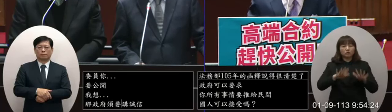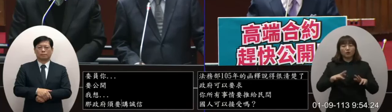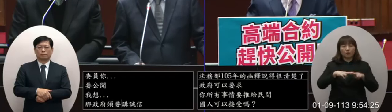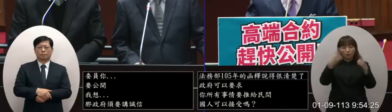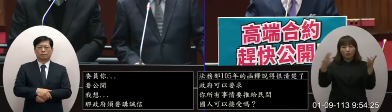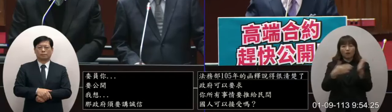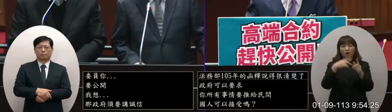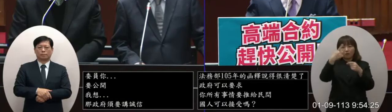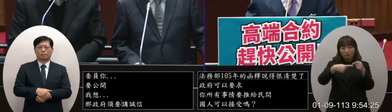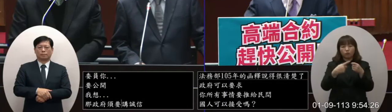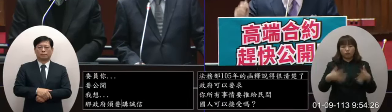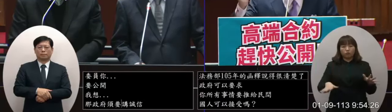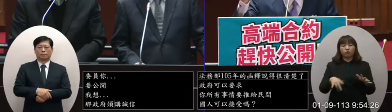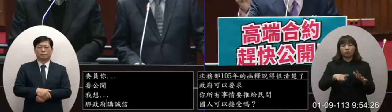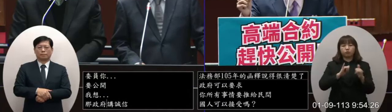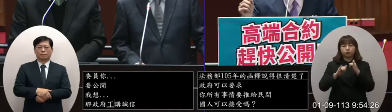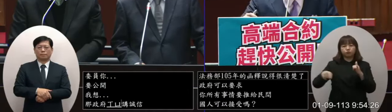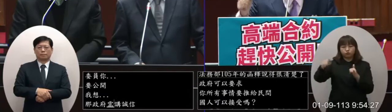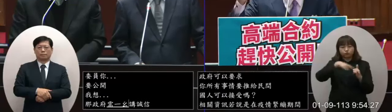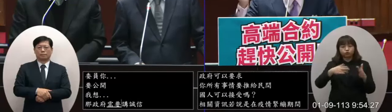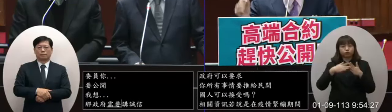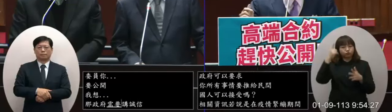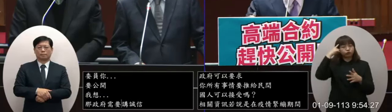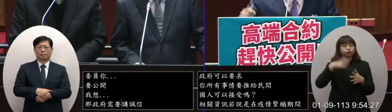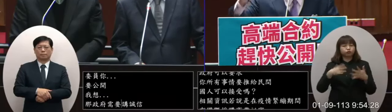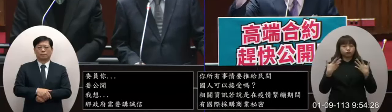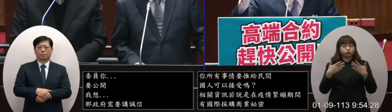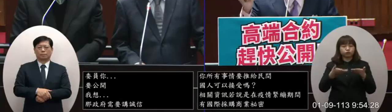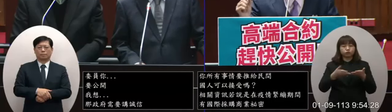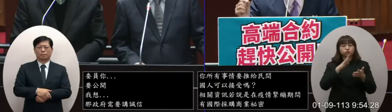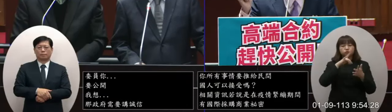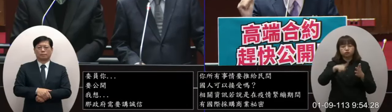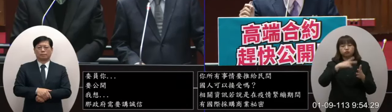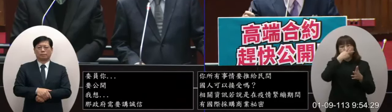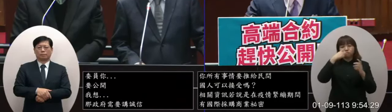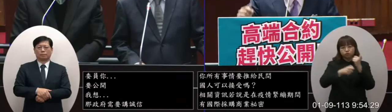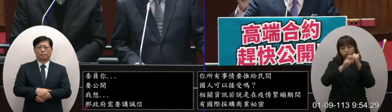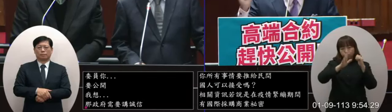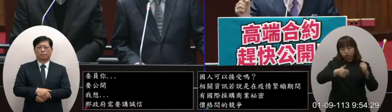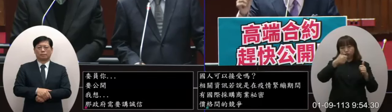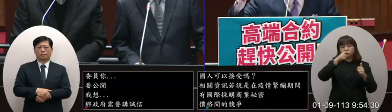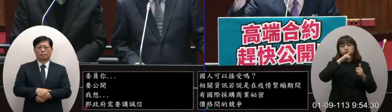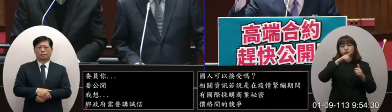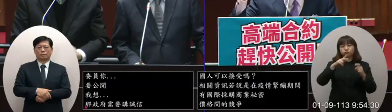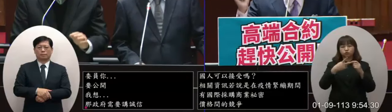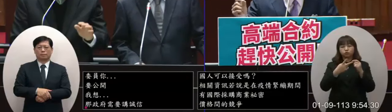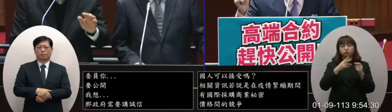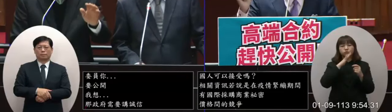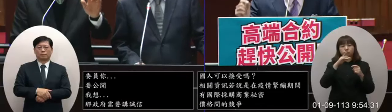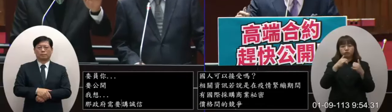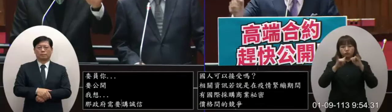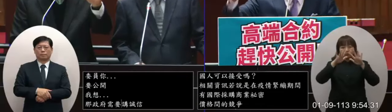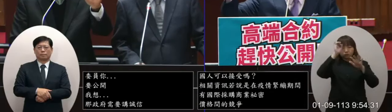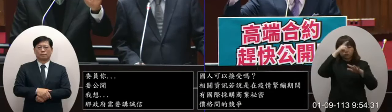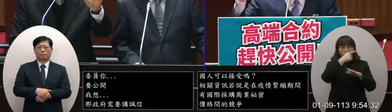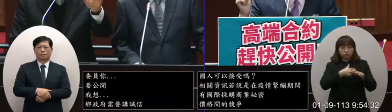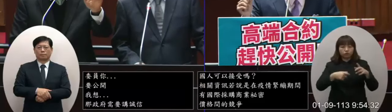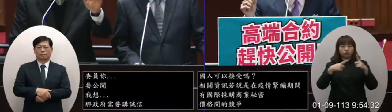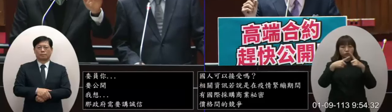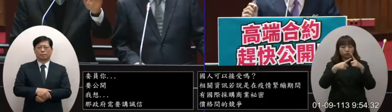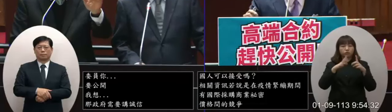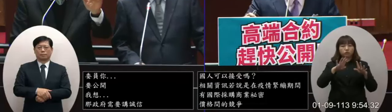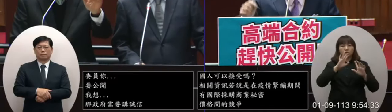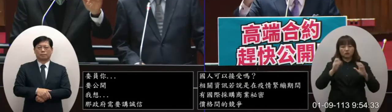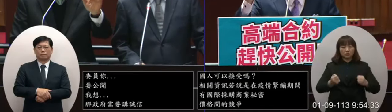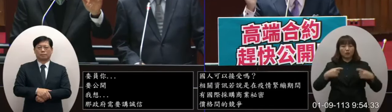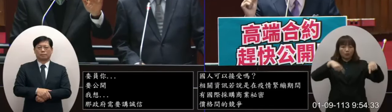解封已經一年多了國人有資的權利而且這件事情是賴清德副總統也是我們的民進黨總統候選人他